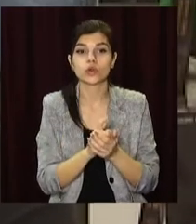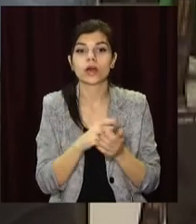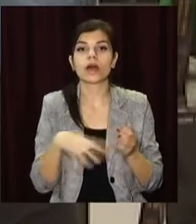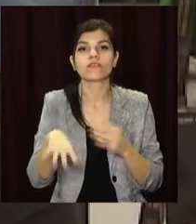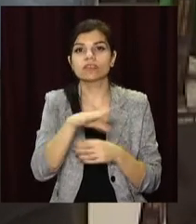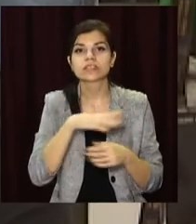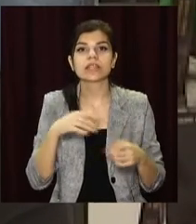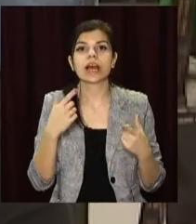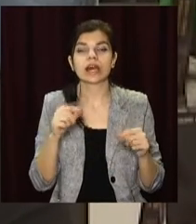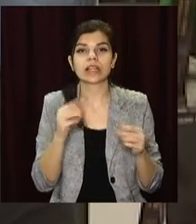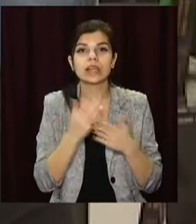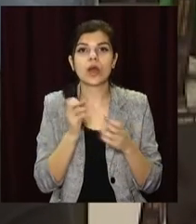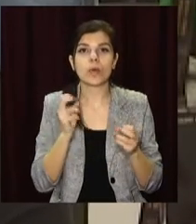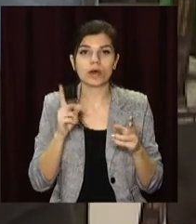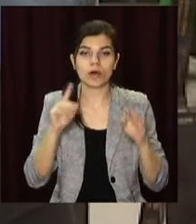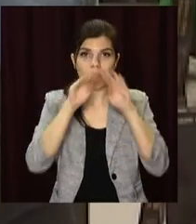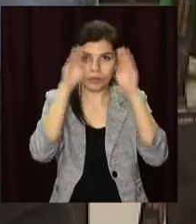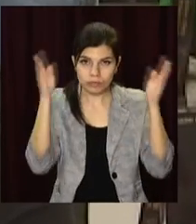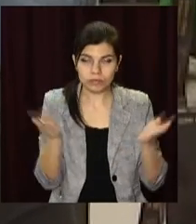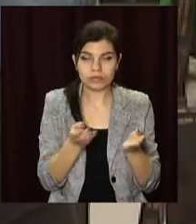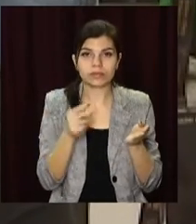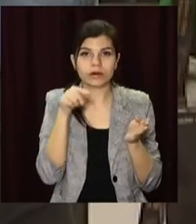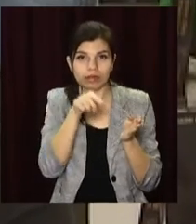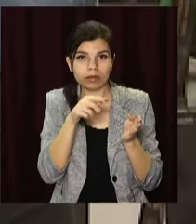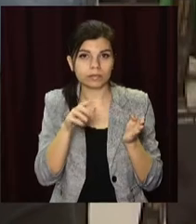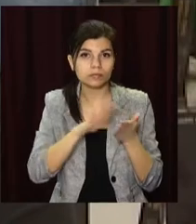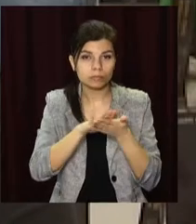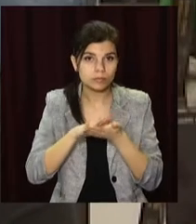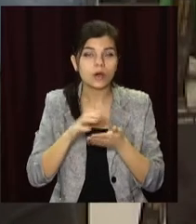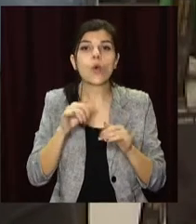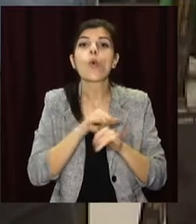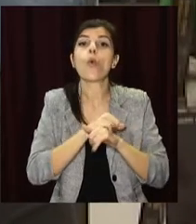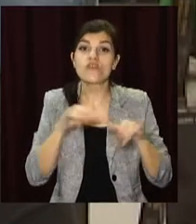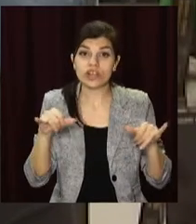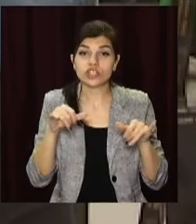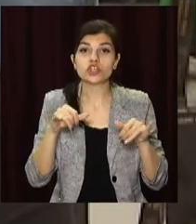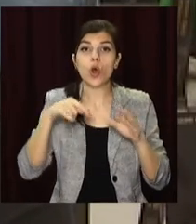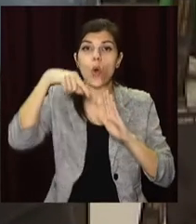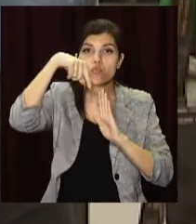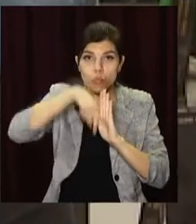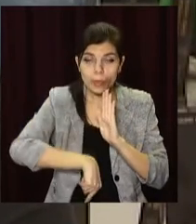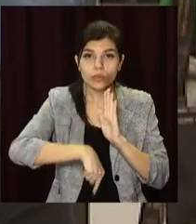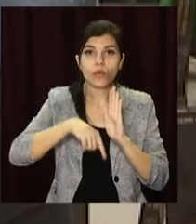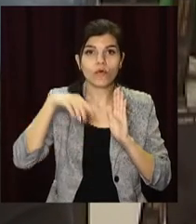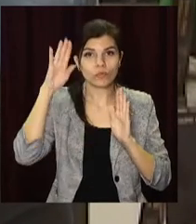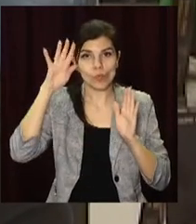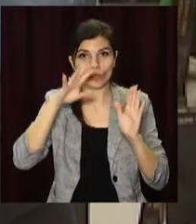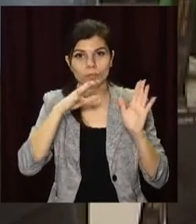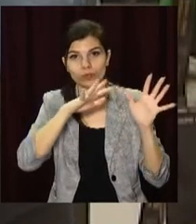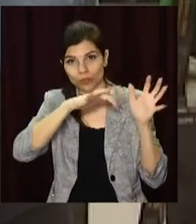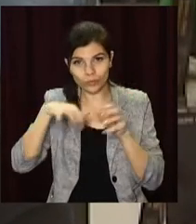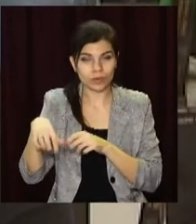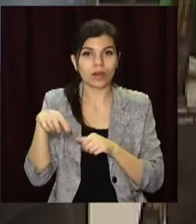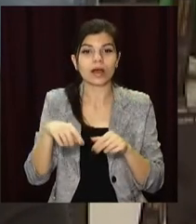острих містах, потім ввеличимо кількість дождеприємників, їх глибину, ввеличимо об'єм піскололу,